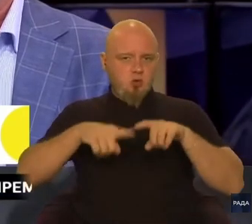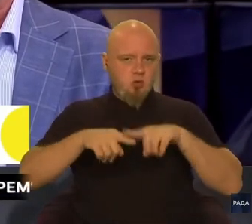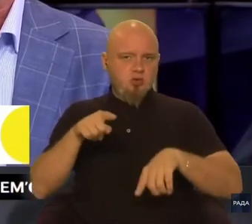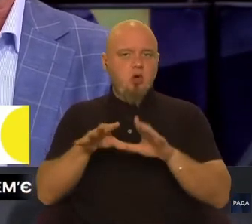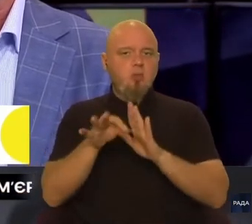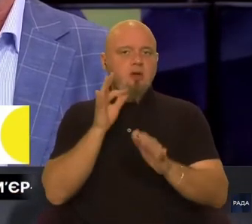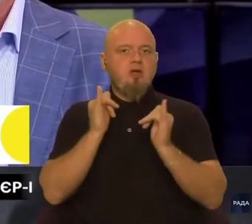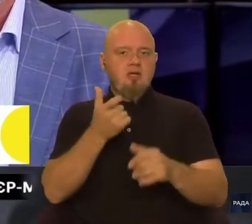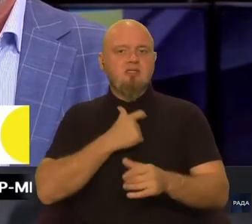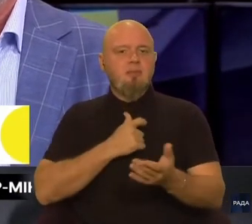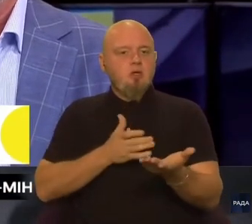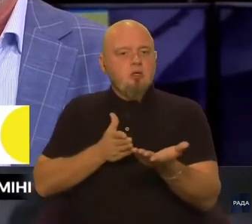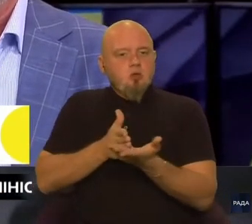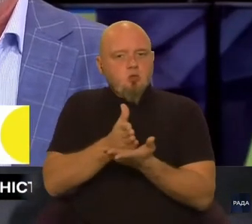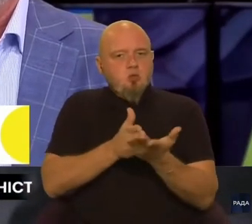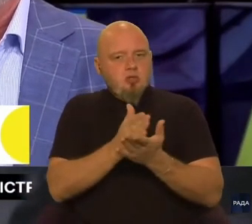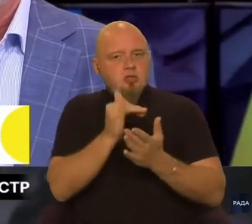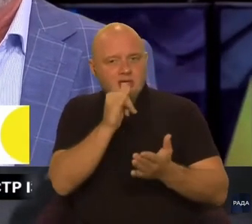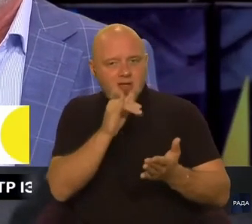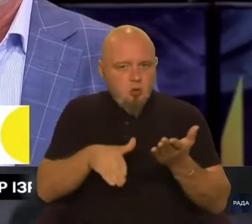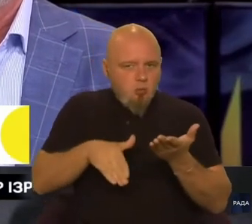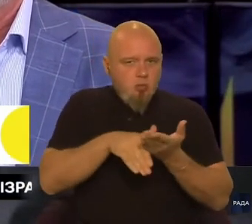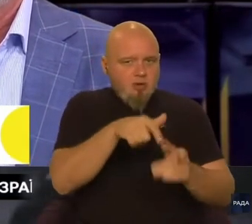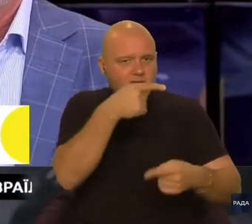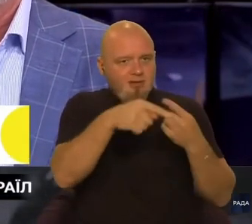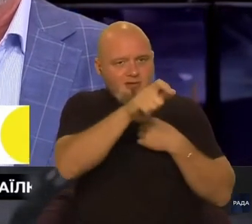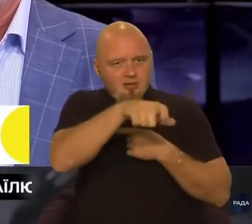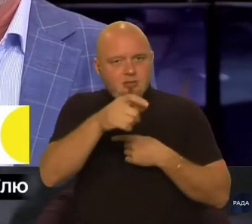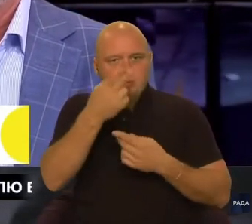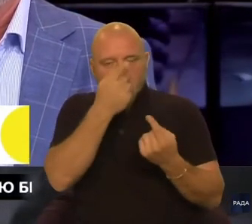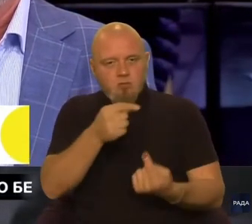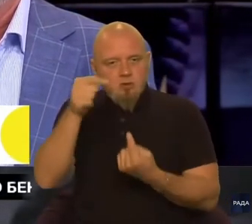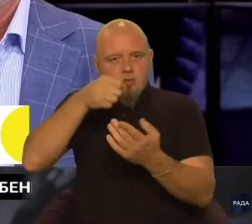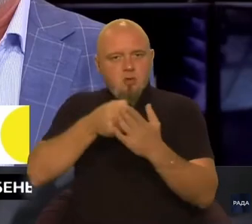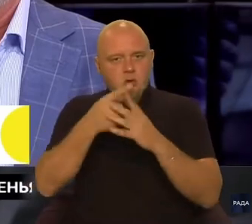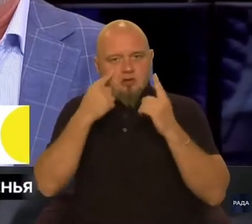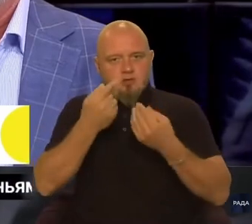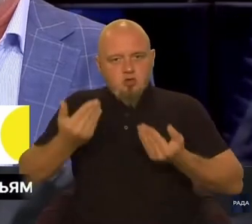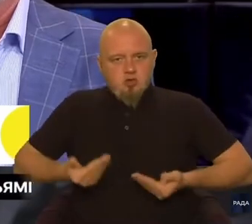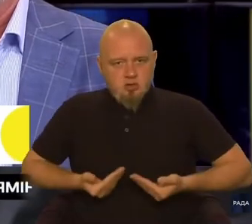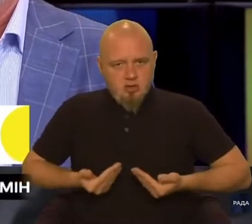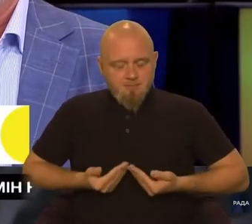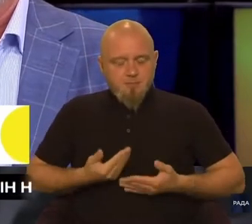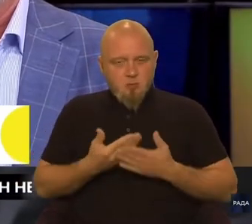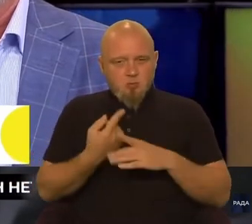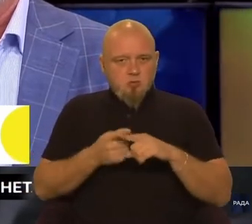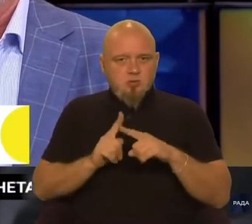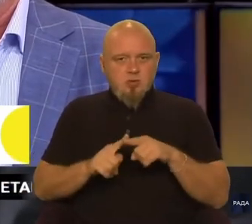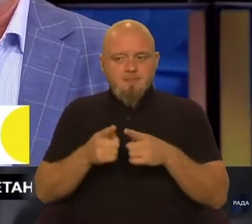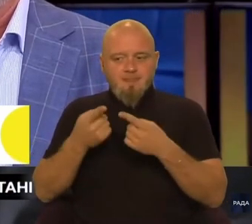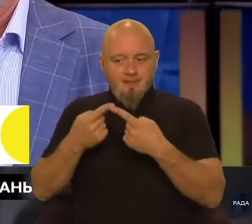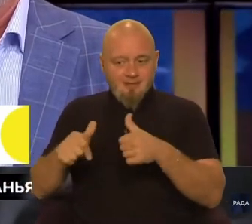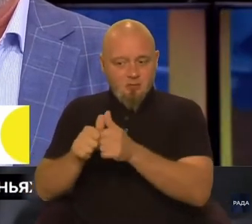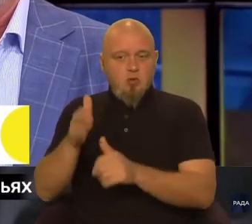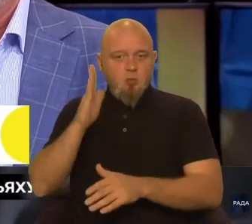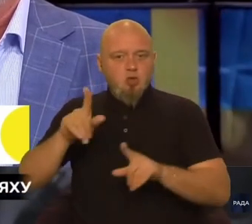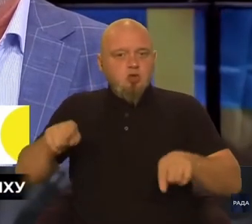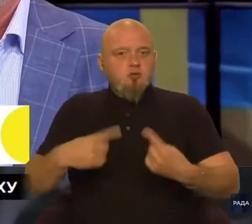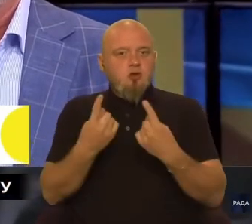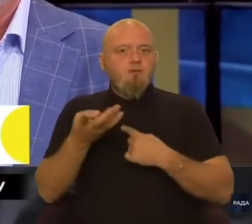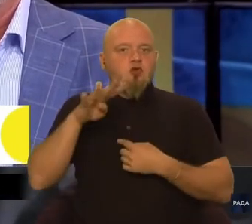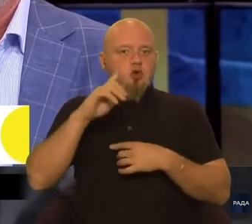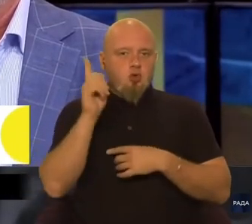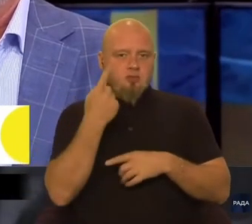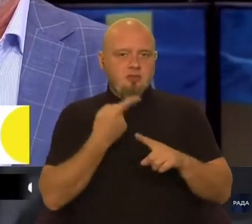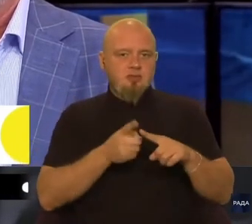обирають для себе служіння і допомагати іншим у адаптації до цивільного життя. Тобто, ця інституція буде створена в чотирьох